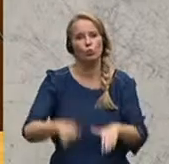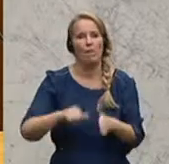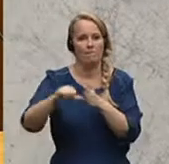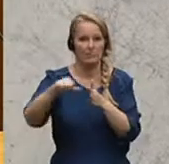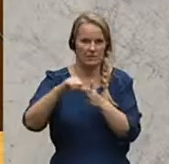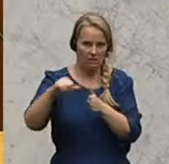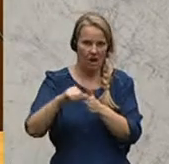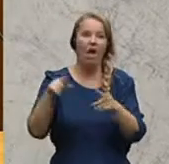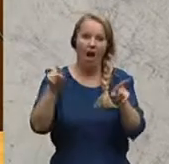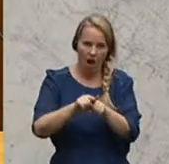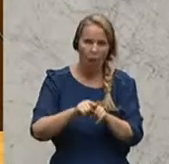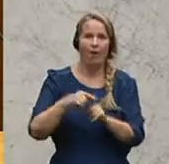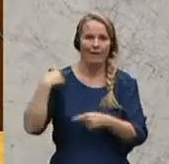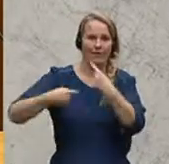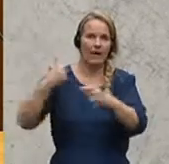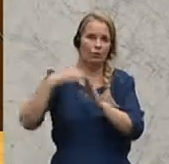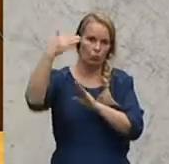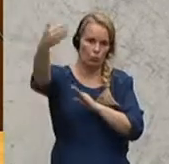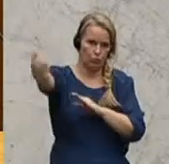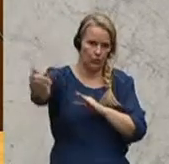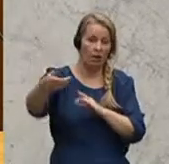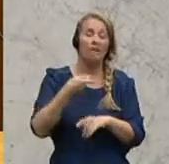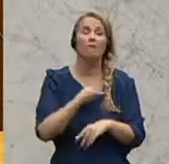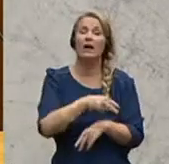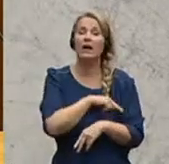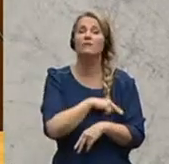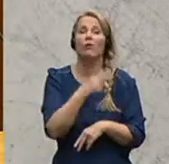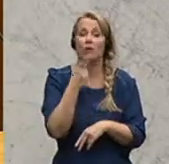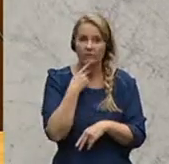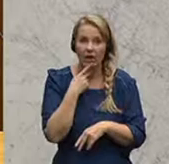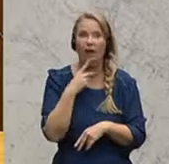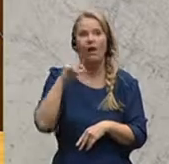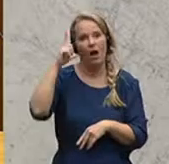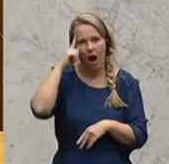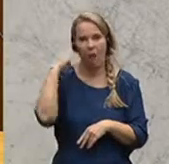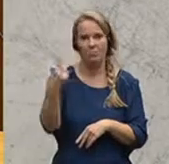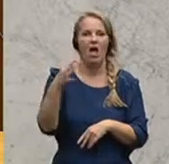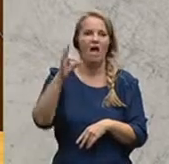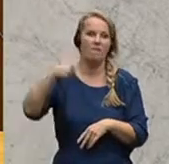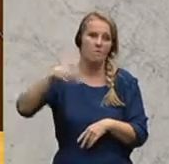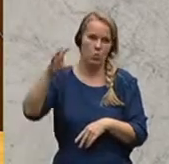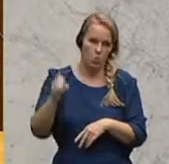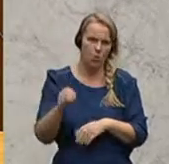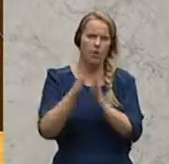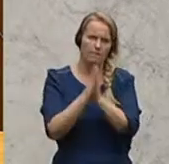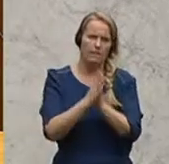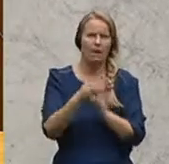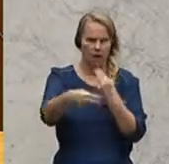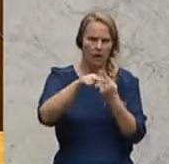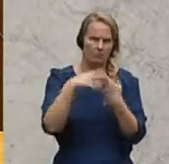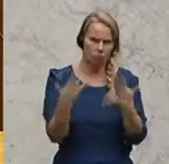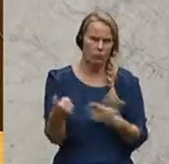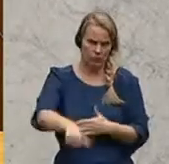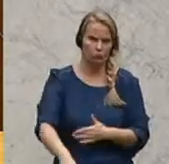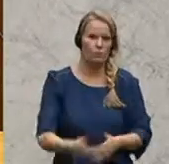müssen, auch von der kommenden Generation. Die Verantwortung dafür tragt in erster Linie die FPÖ. Und sagen Sie bitte auch dazu was.